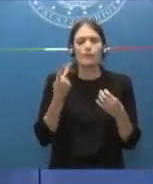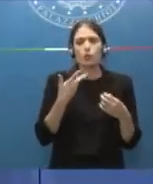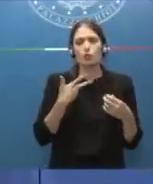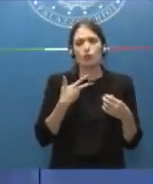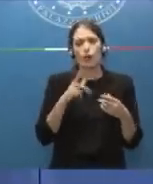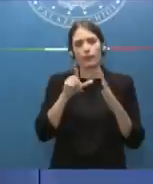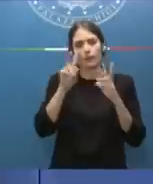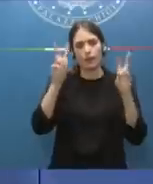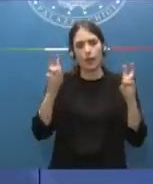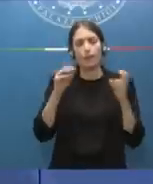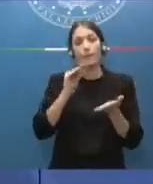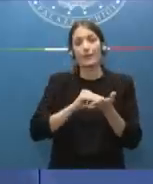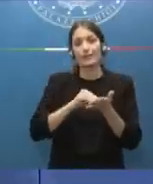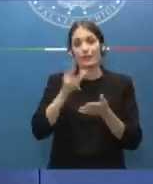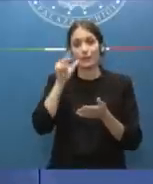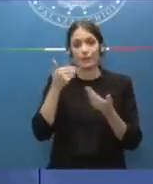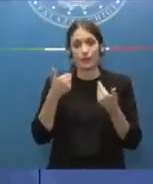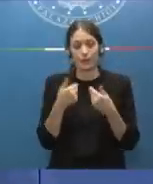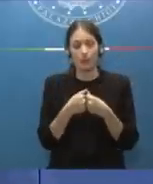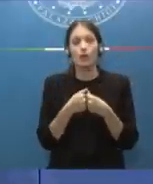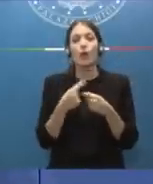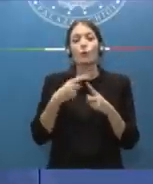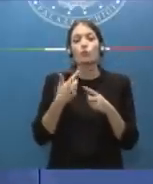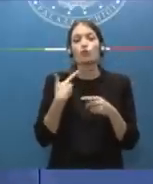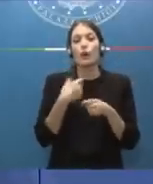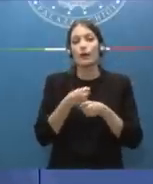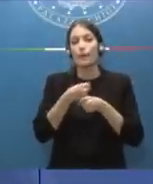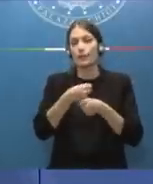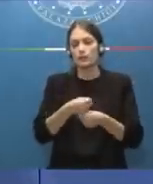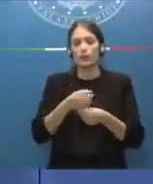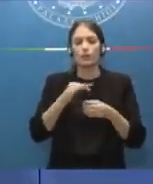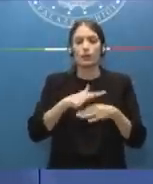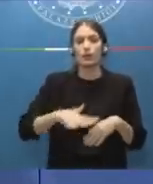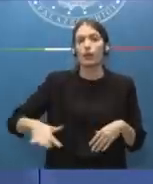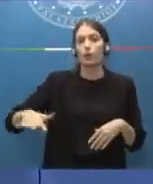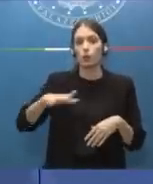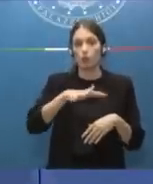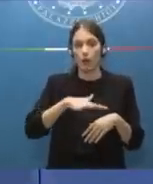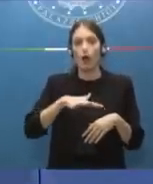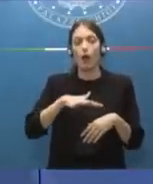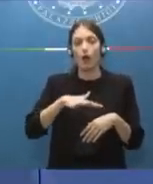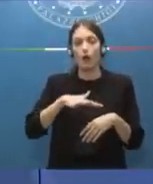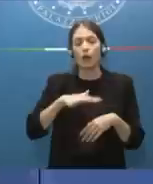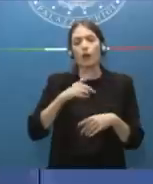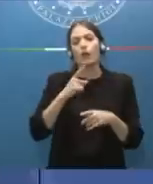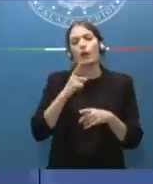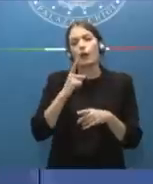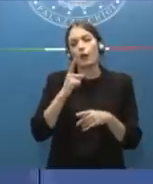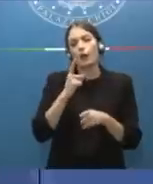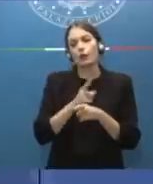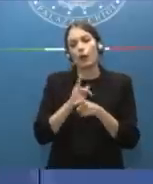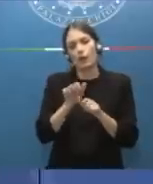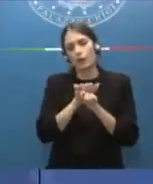femminile, è importante, c'è anche il tema di una rappresentanza territoriale, no? Che deve essere il più possibile